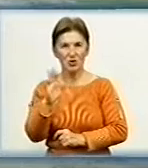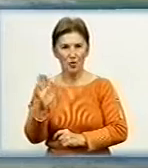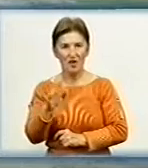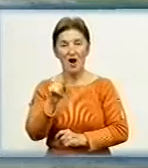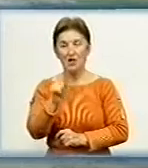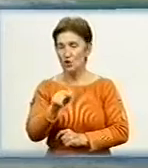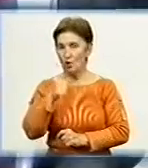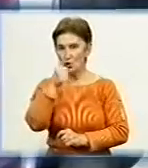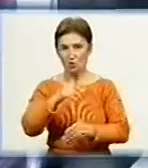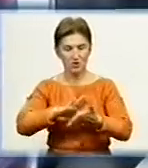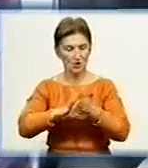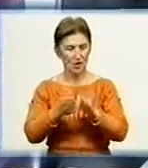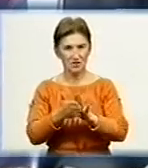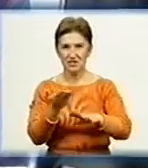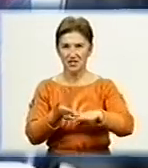ситуація складна.